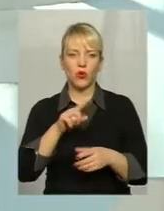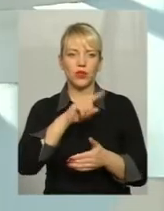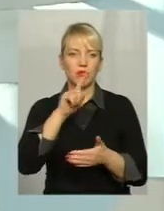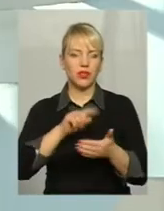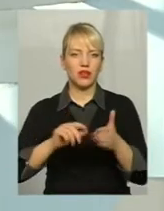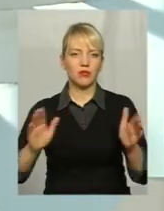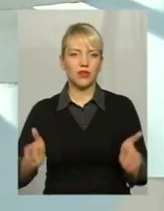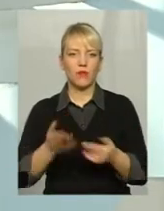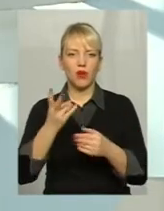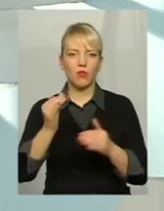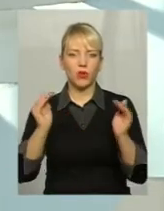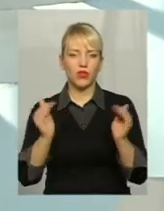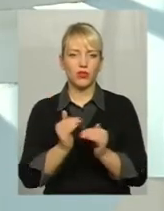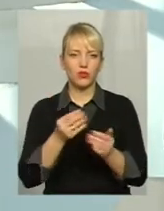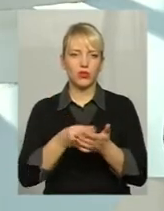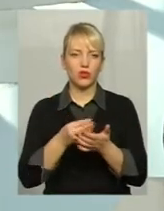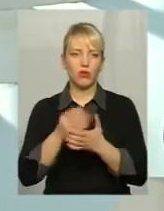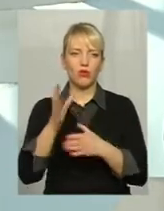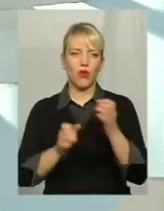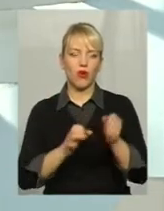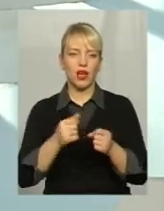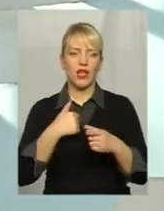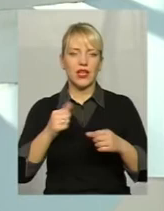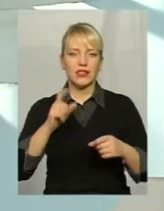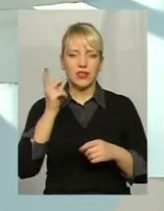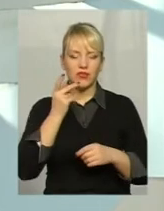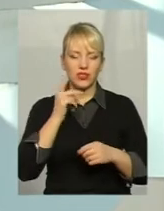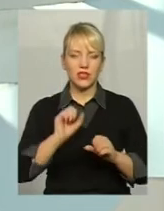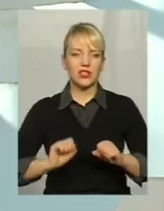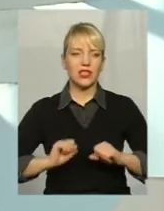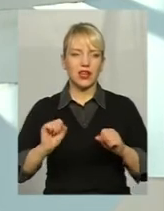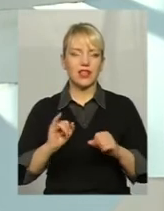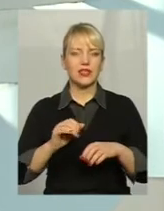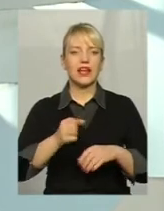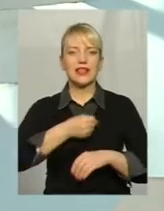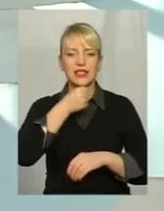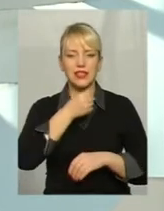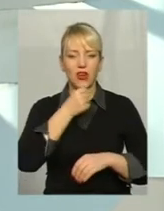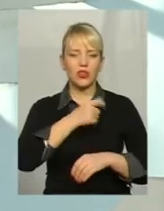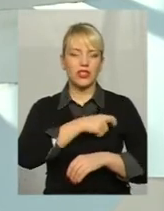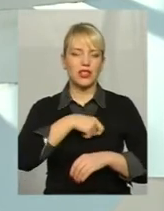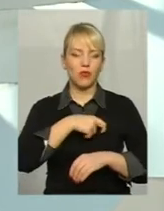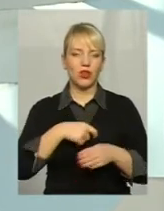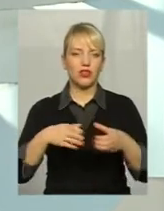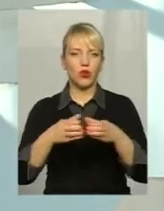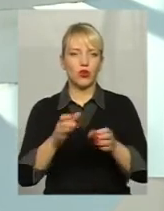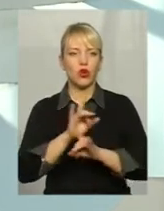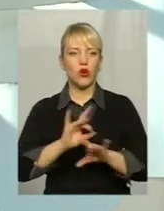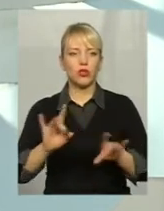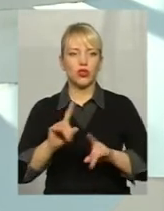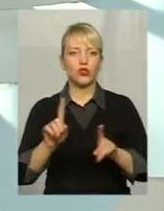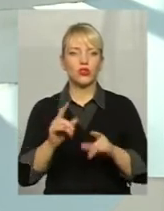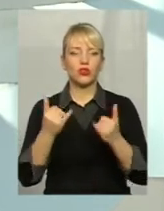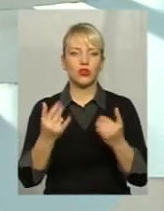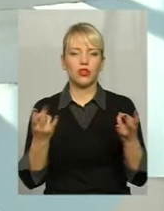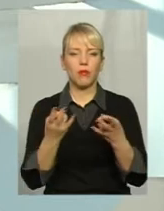завжди стараюся, і старости мої допомагають, і депутатський корпус роз'яснювати Що сьогодні ми повинні змінити